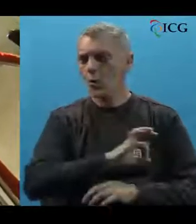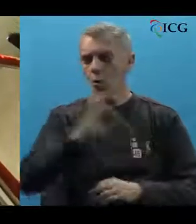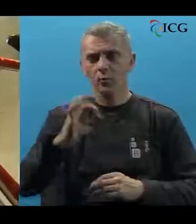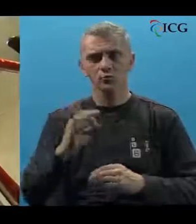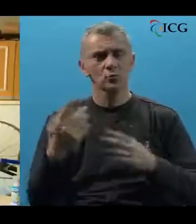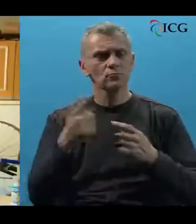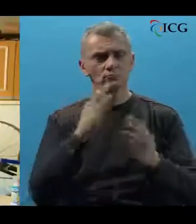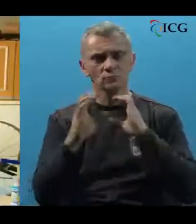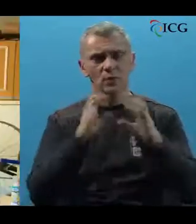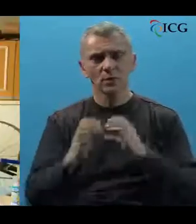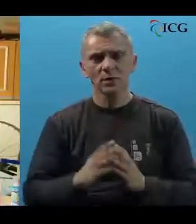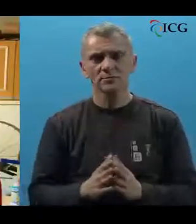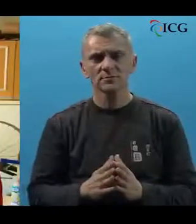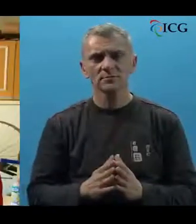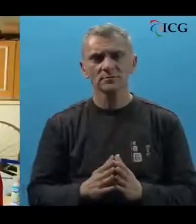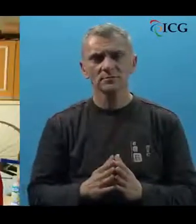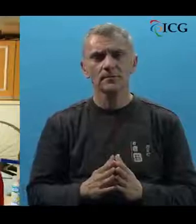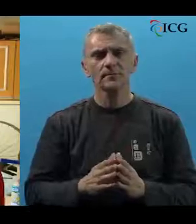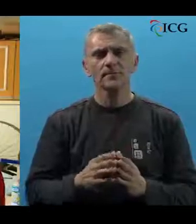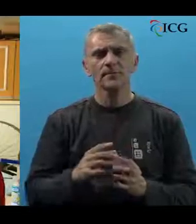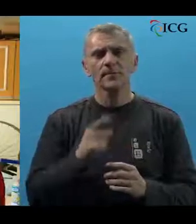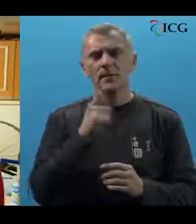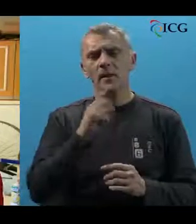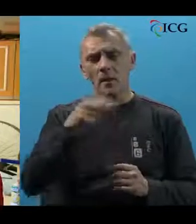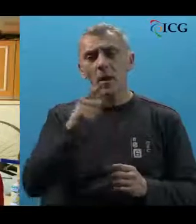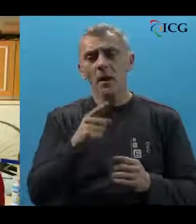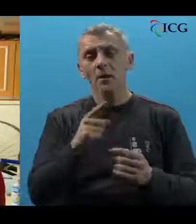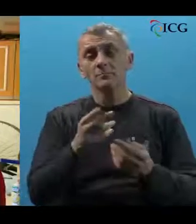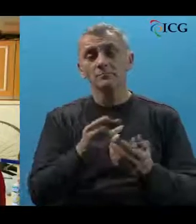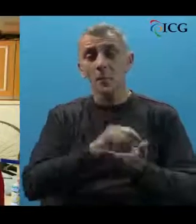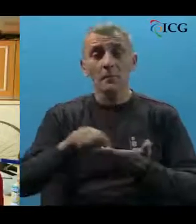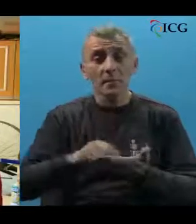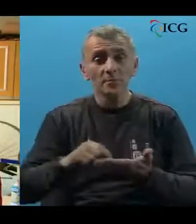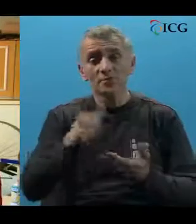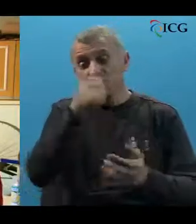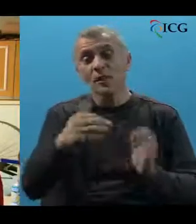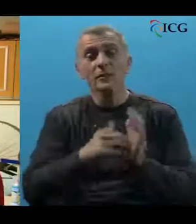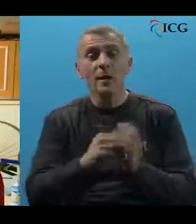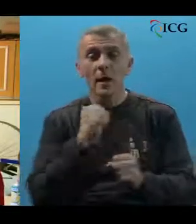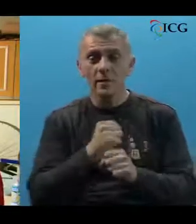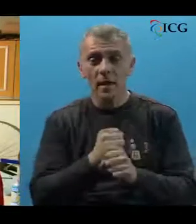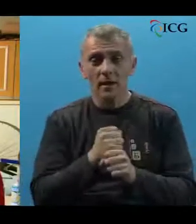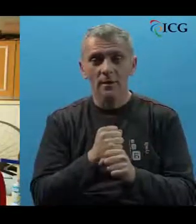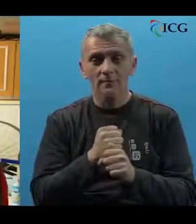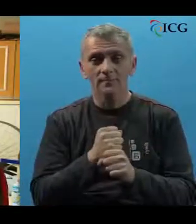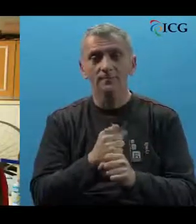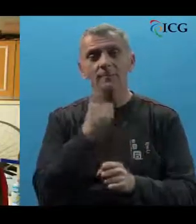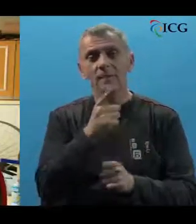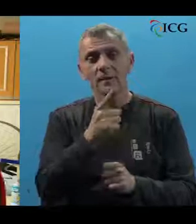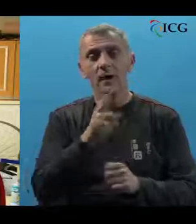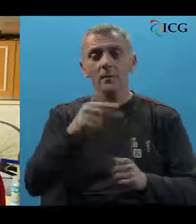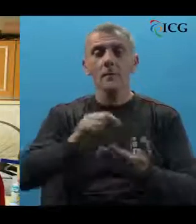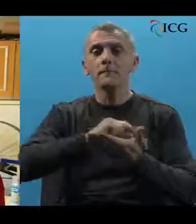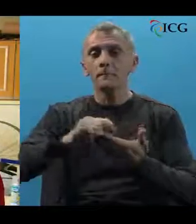sporazumijevaju. Ima uvijek koji dođe, onda ko on njima piše šta treba raditi. I onda ko oni njemu naostave